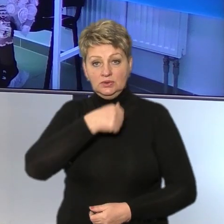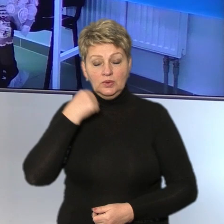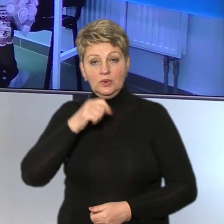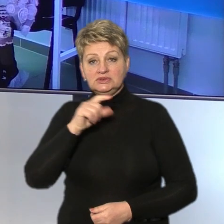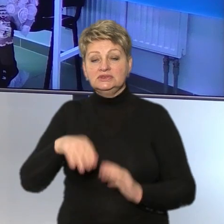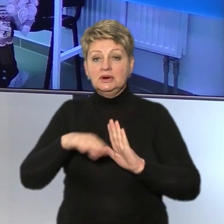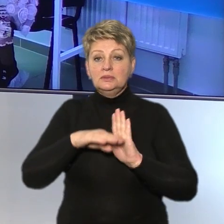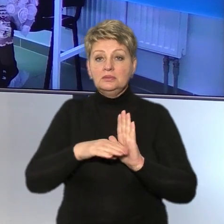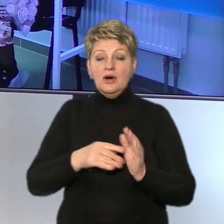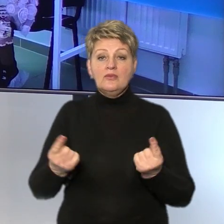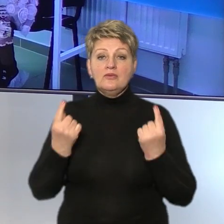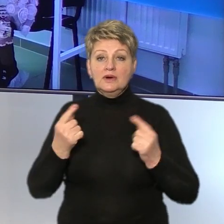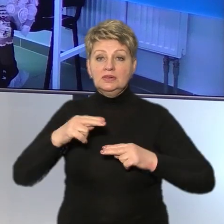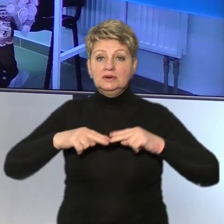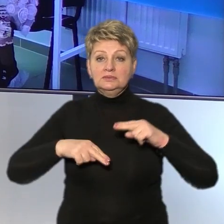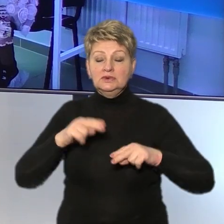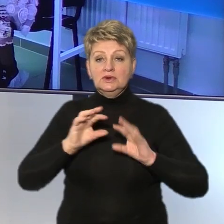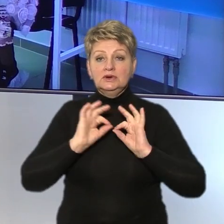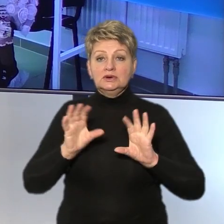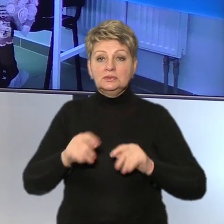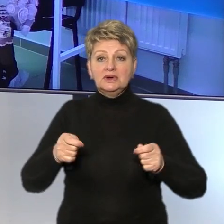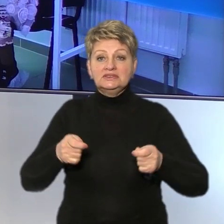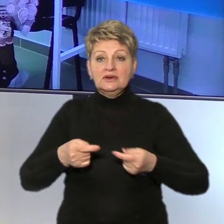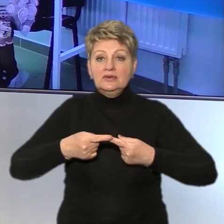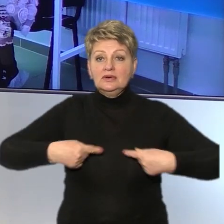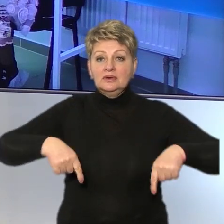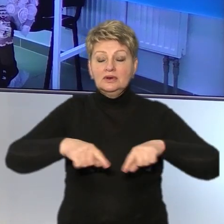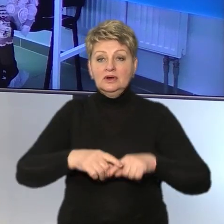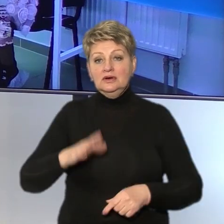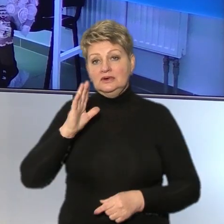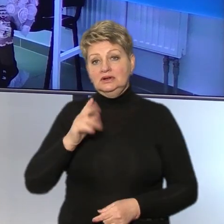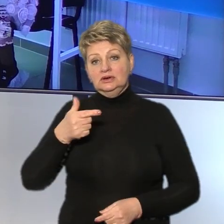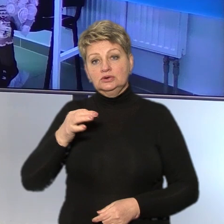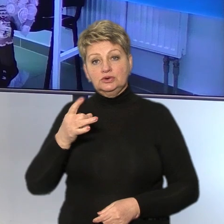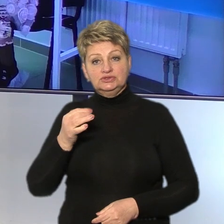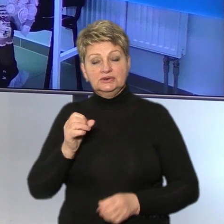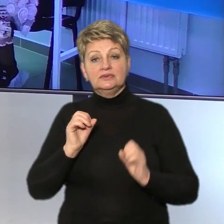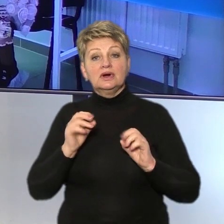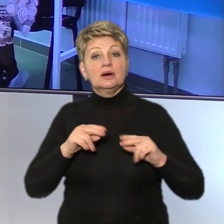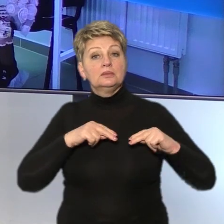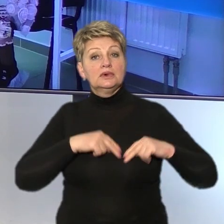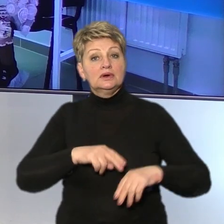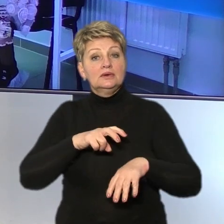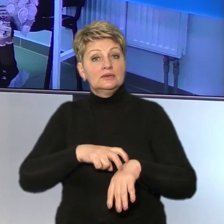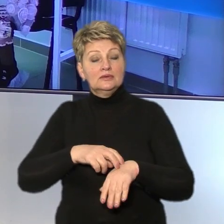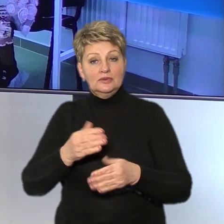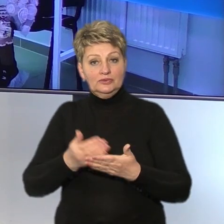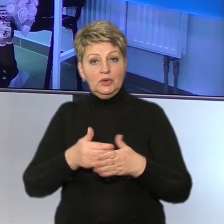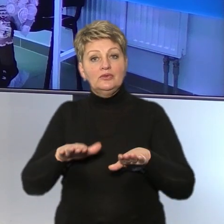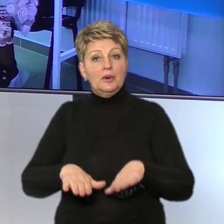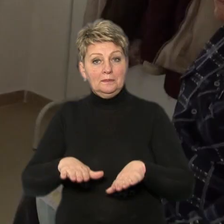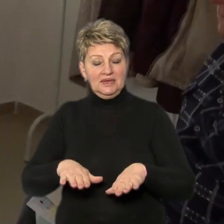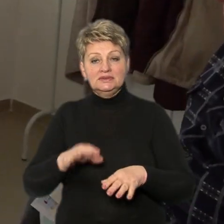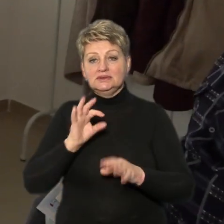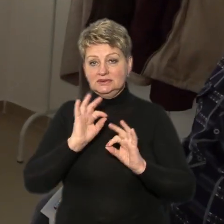програмою «Велике будівництво», розповів завідувач амбулаторії Валерій Грошев. Як працюють медики у новому місці, розкаже Аліна